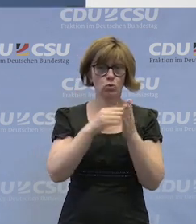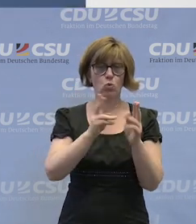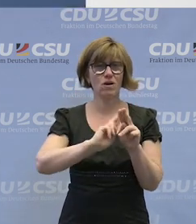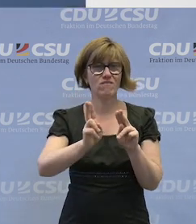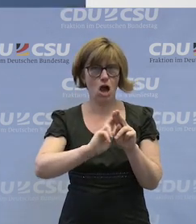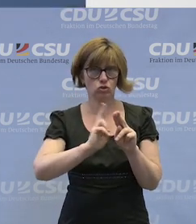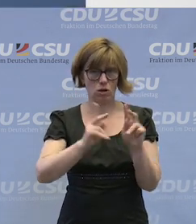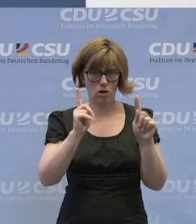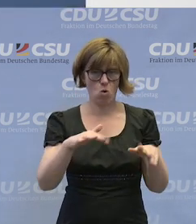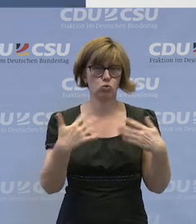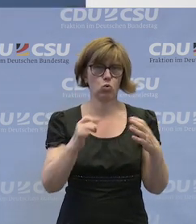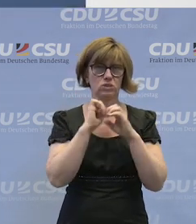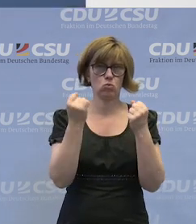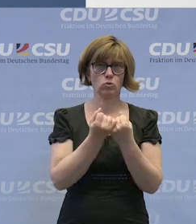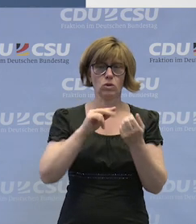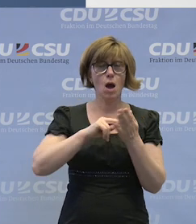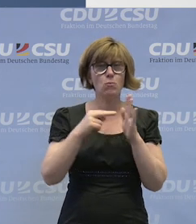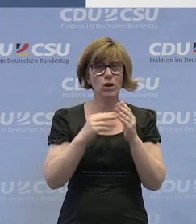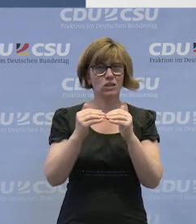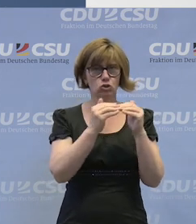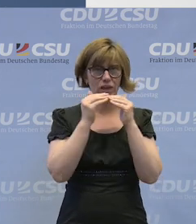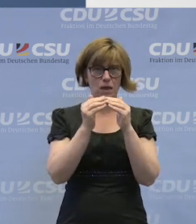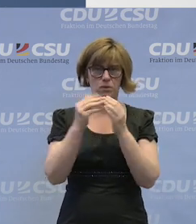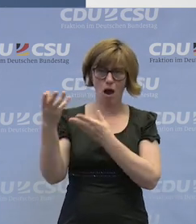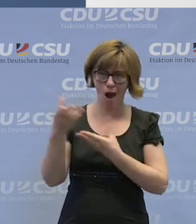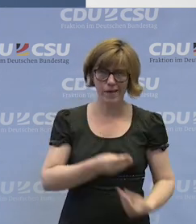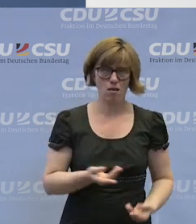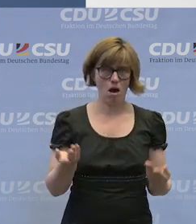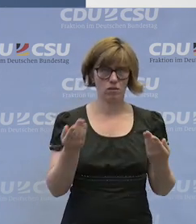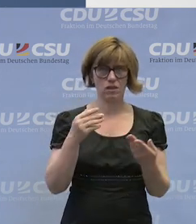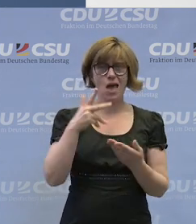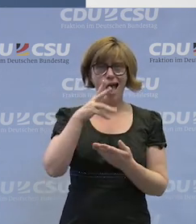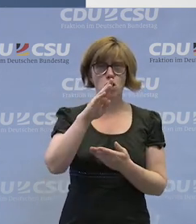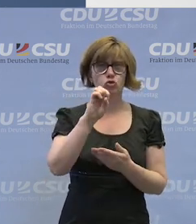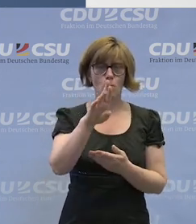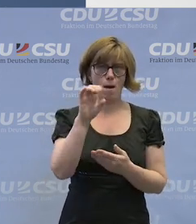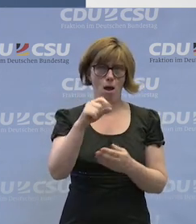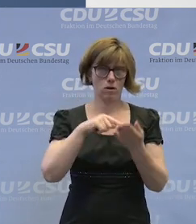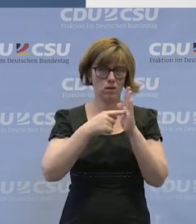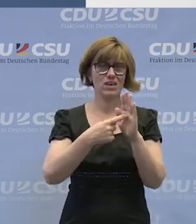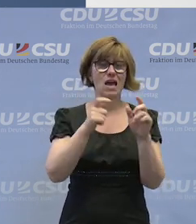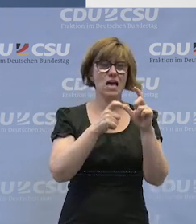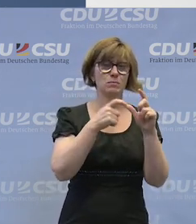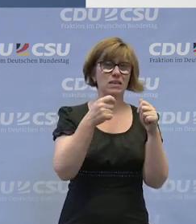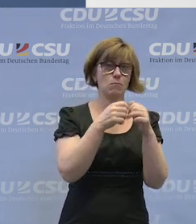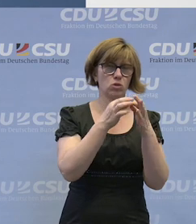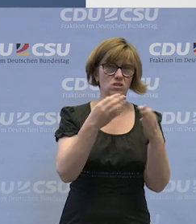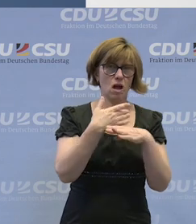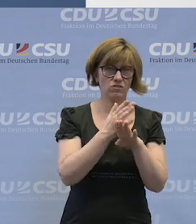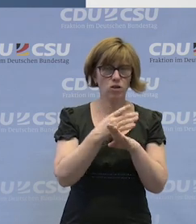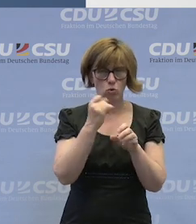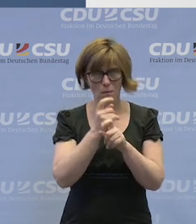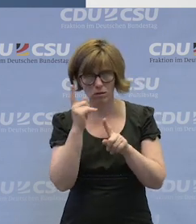Werkstätten auch auf allen politischen Ebenen eingeladen werden. Herr Schummer macht das ja vor, die SPD-Bundestagsfraktion genauso,